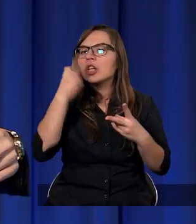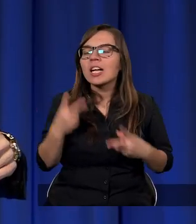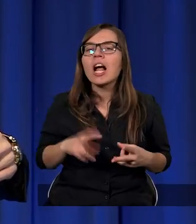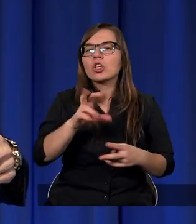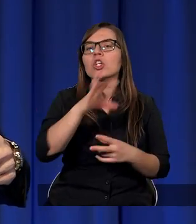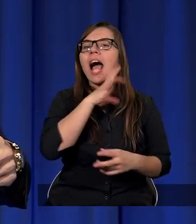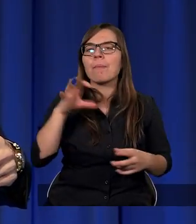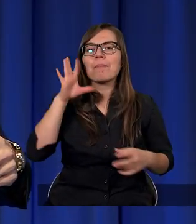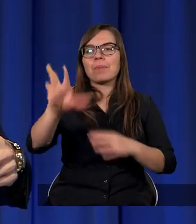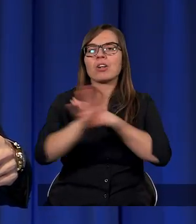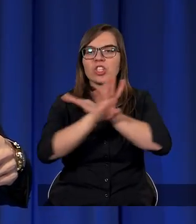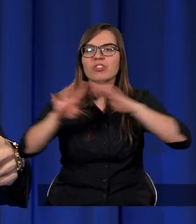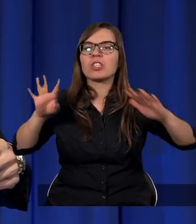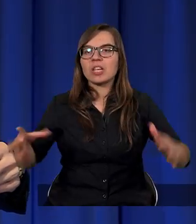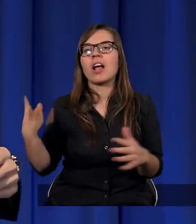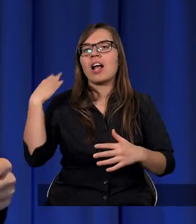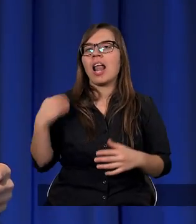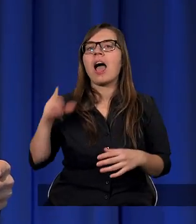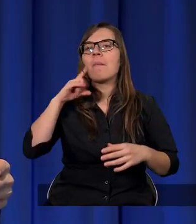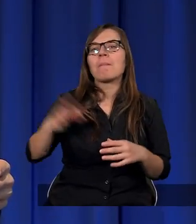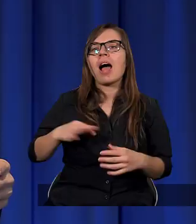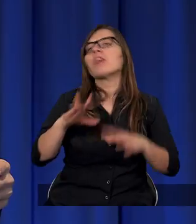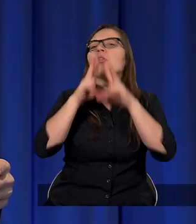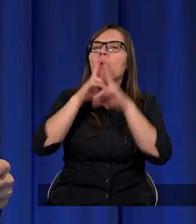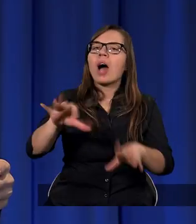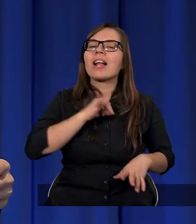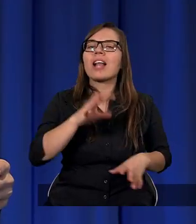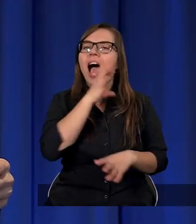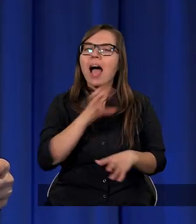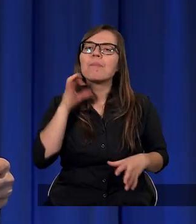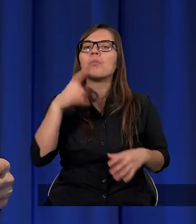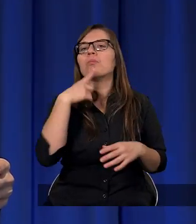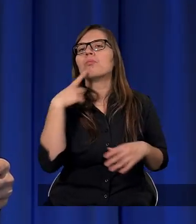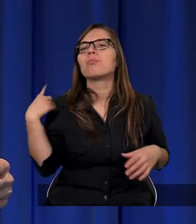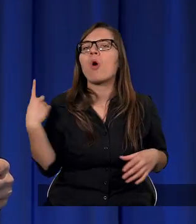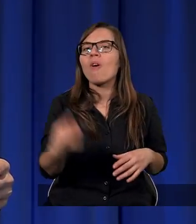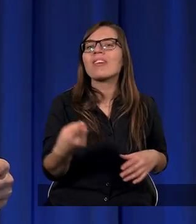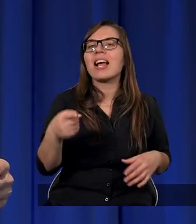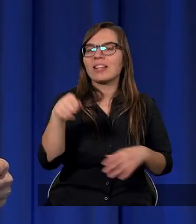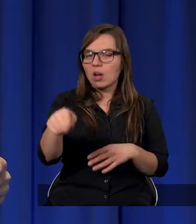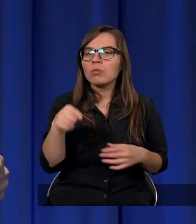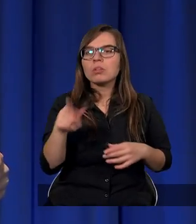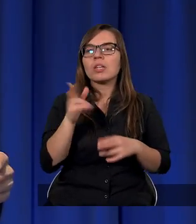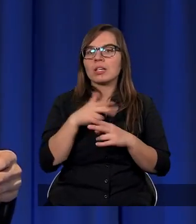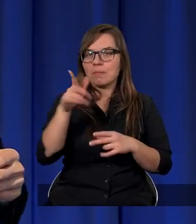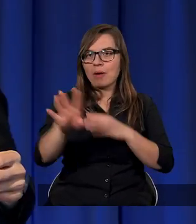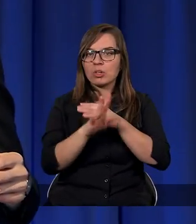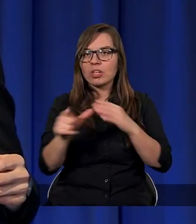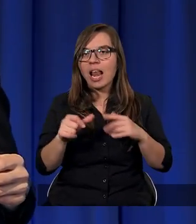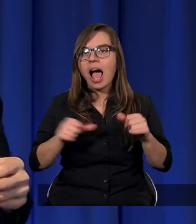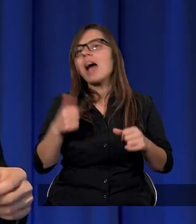miał 99 lat, Pan ukazał się Abramowi i powiedział do niego,